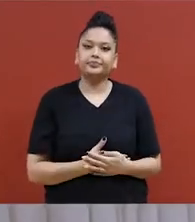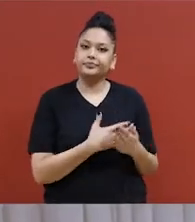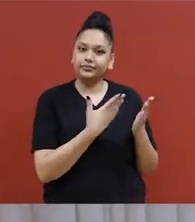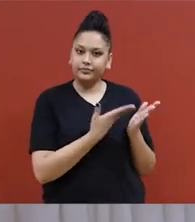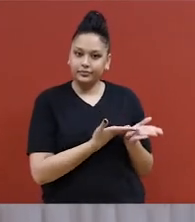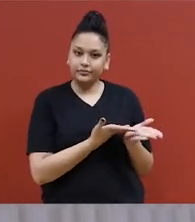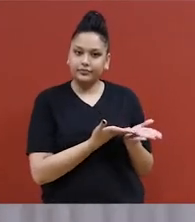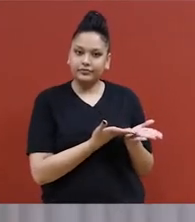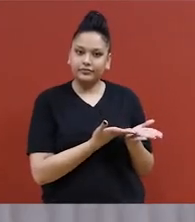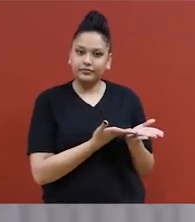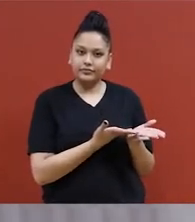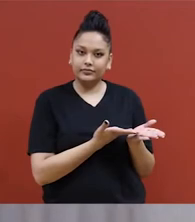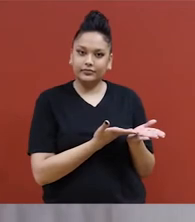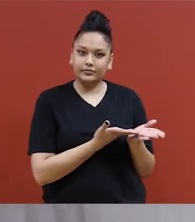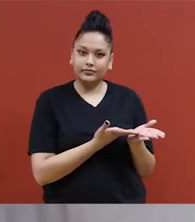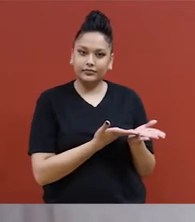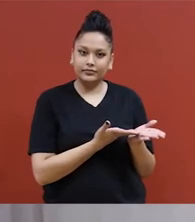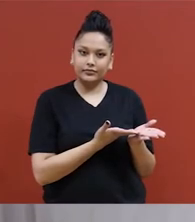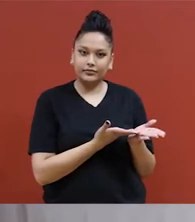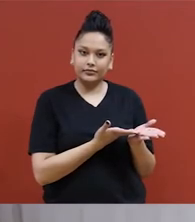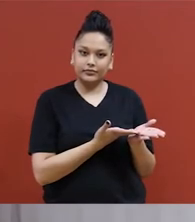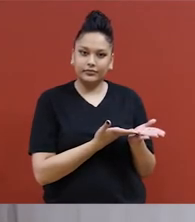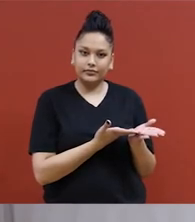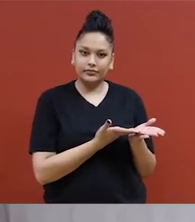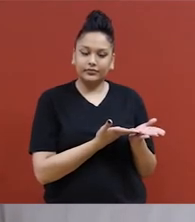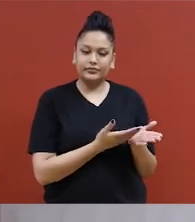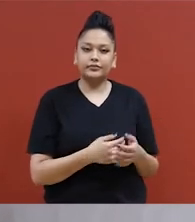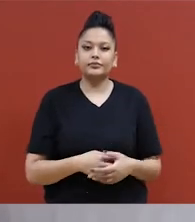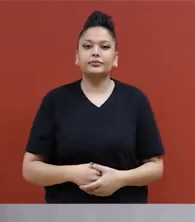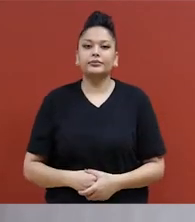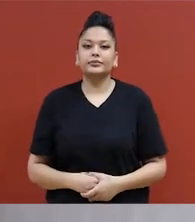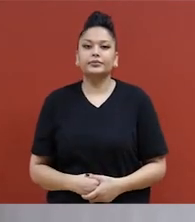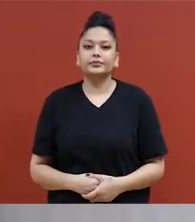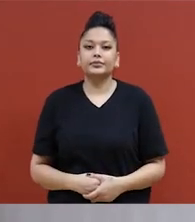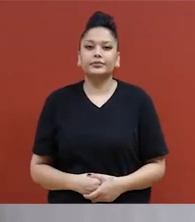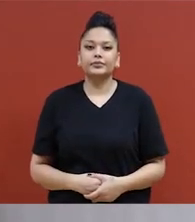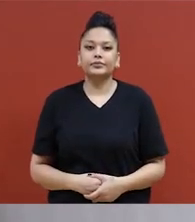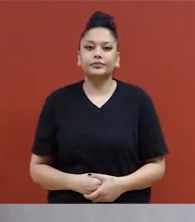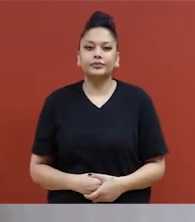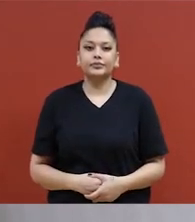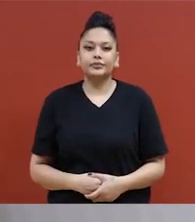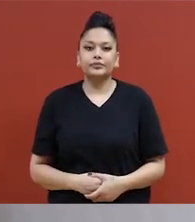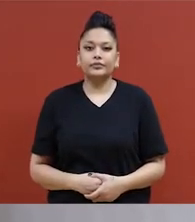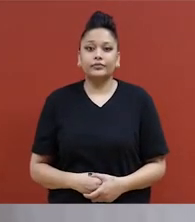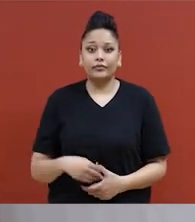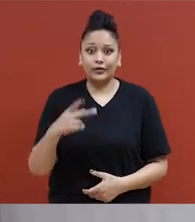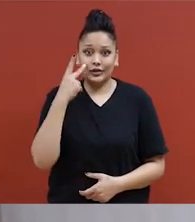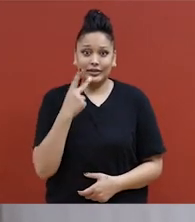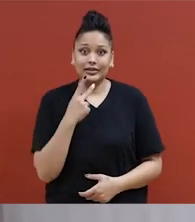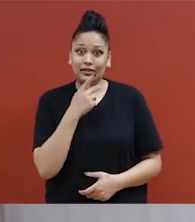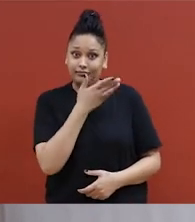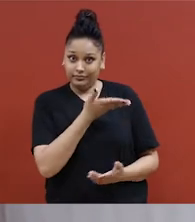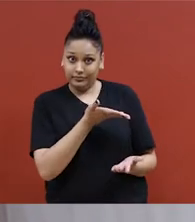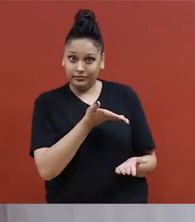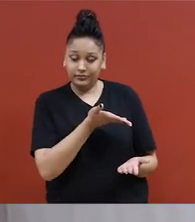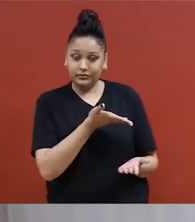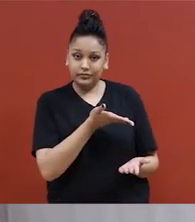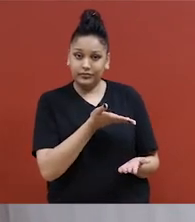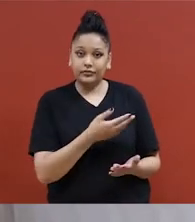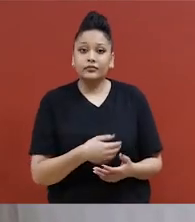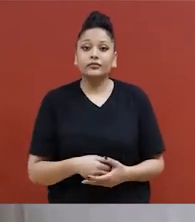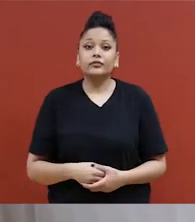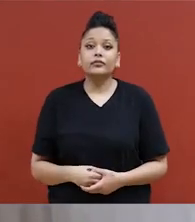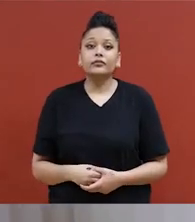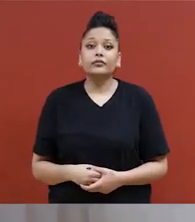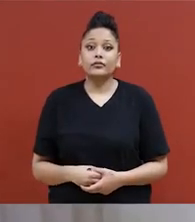Ce que je fais, c'est que je commence avec la main ouverte. Je vais ensuite plier et plier et fermer le poing avec le pouce.